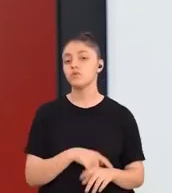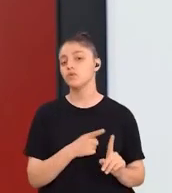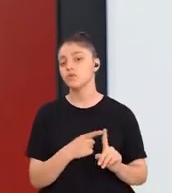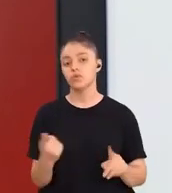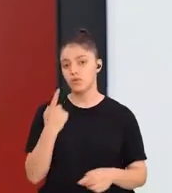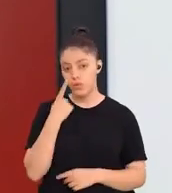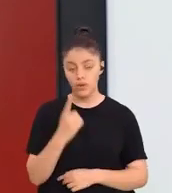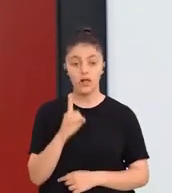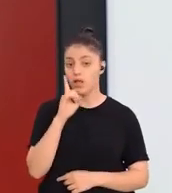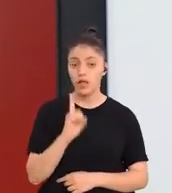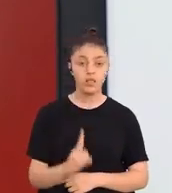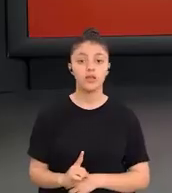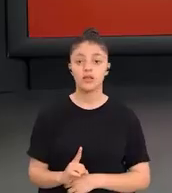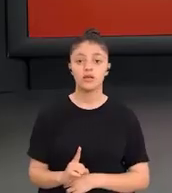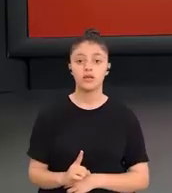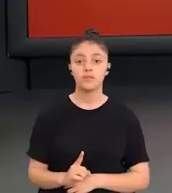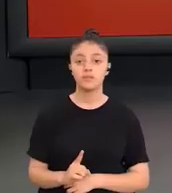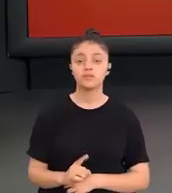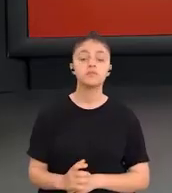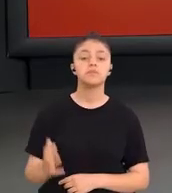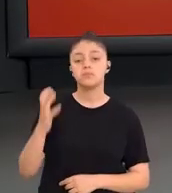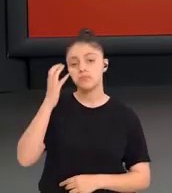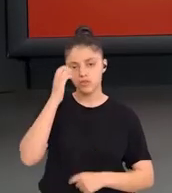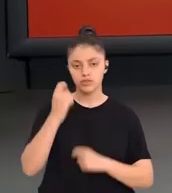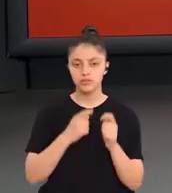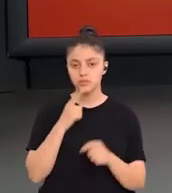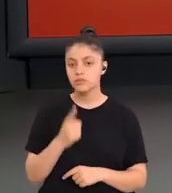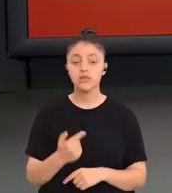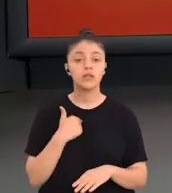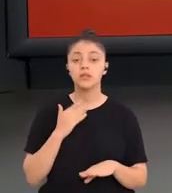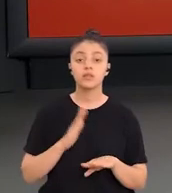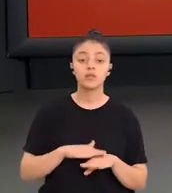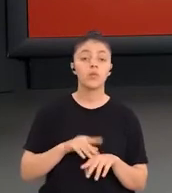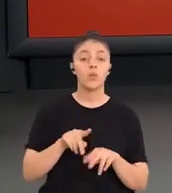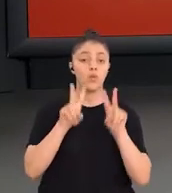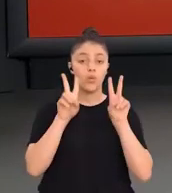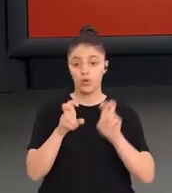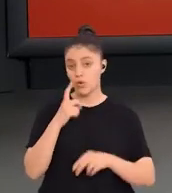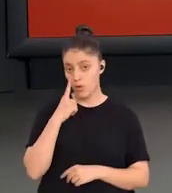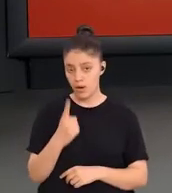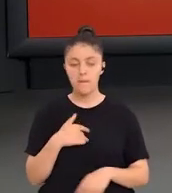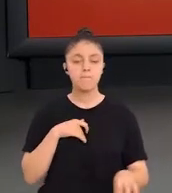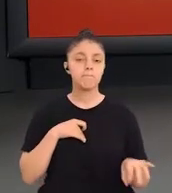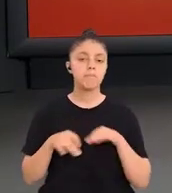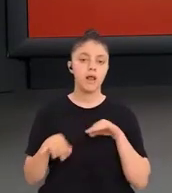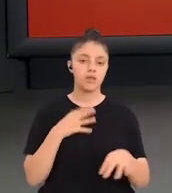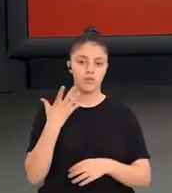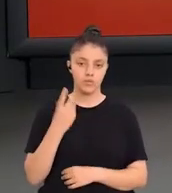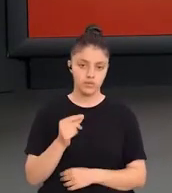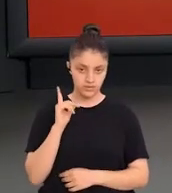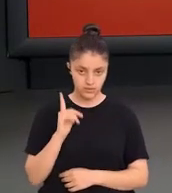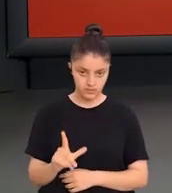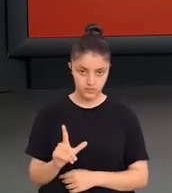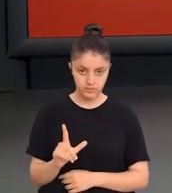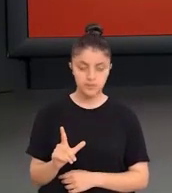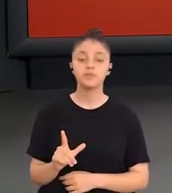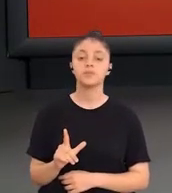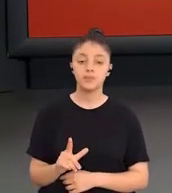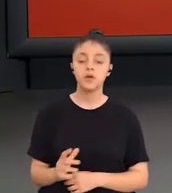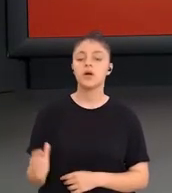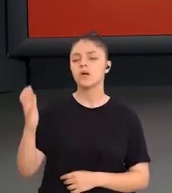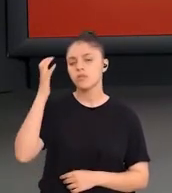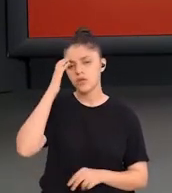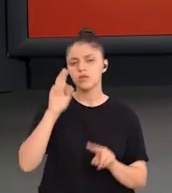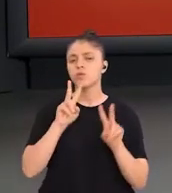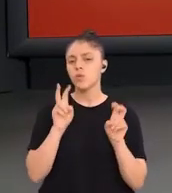Bir kere bu süreçte de öncelikli olarak pilot uygulamanın nasıl yapılacağına ilişkin bir planlamanın yapılması gerekiyor.